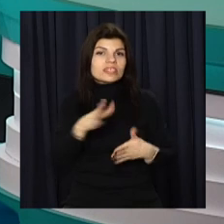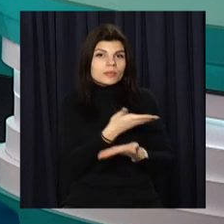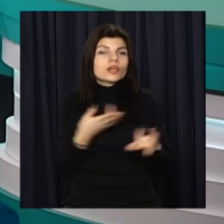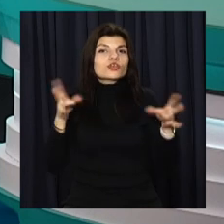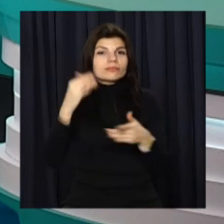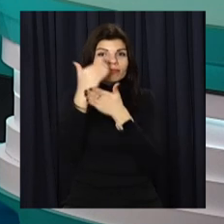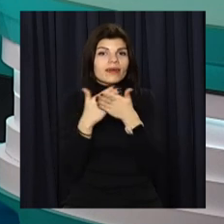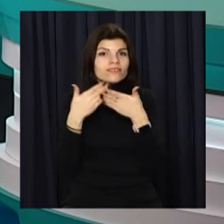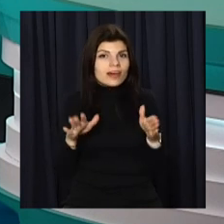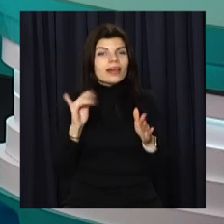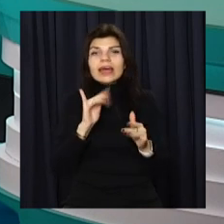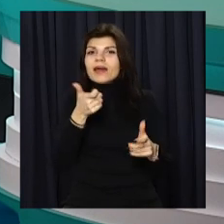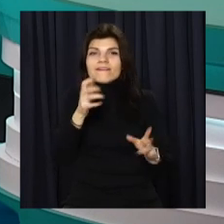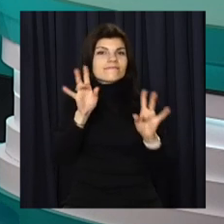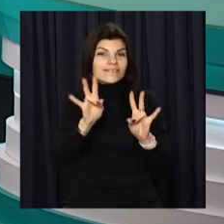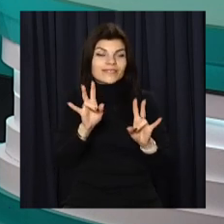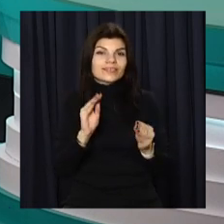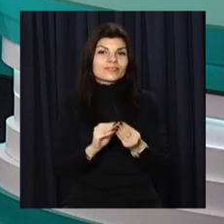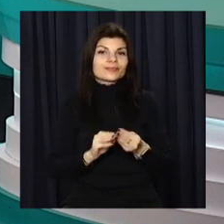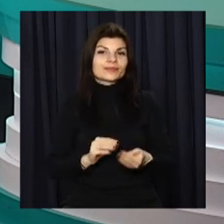Залишайтеся відкритим та не перемикайте.